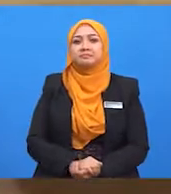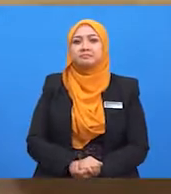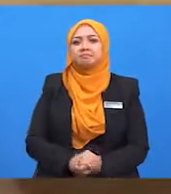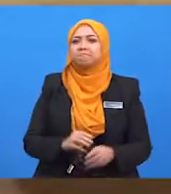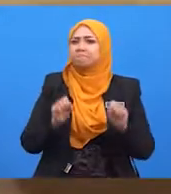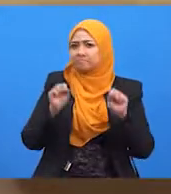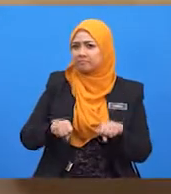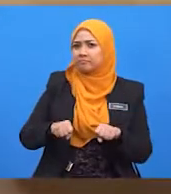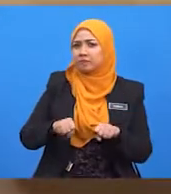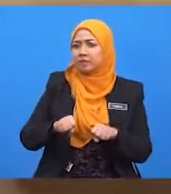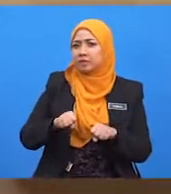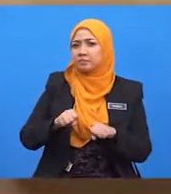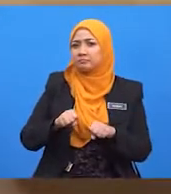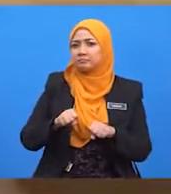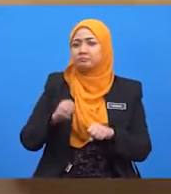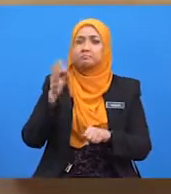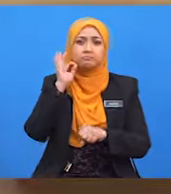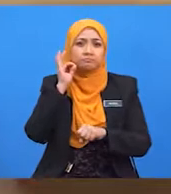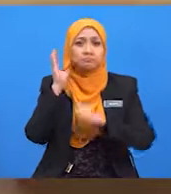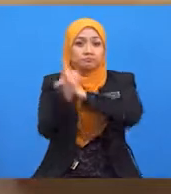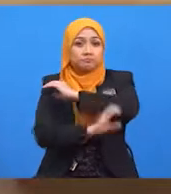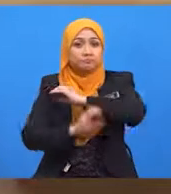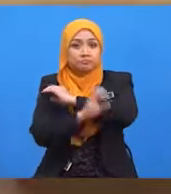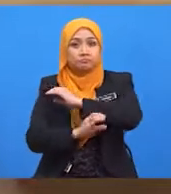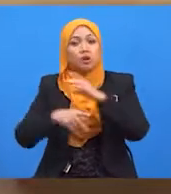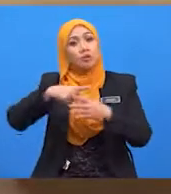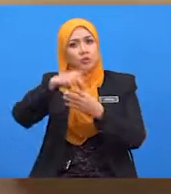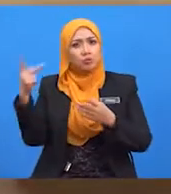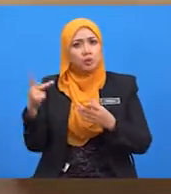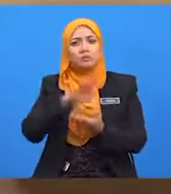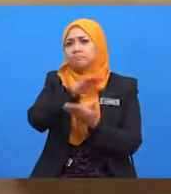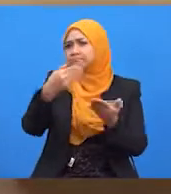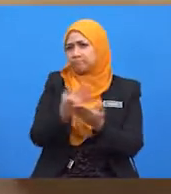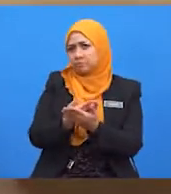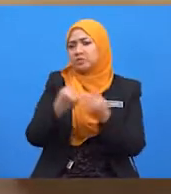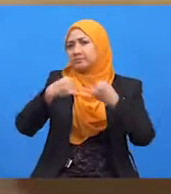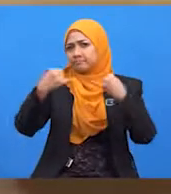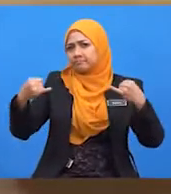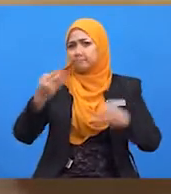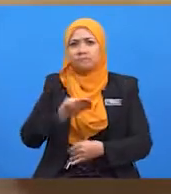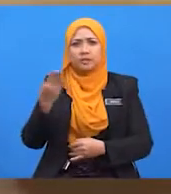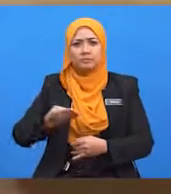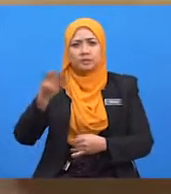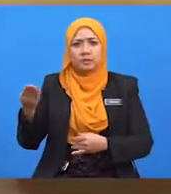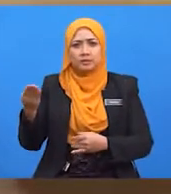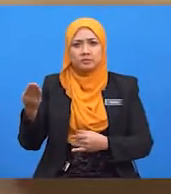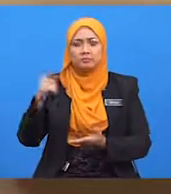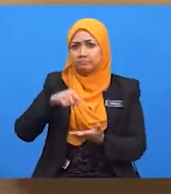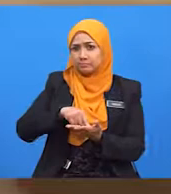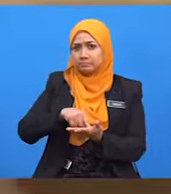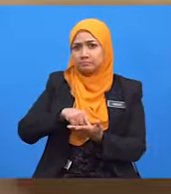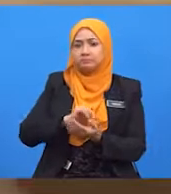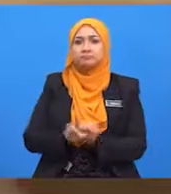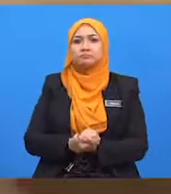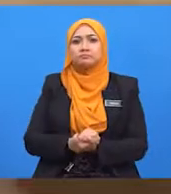Mampukah sesebuah negara mengeluarkan kesemua jenis barang ini? Adakah semua negara di